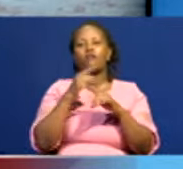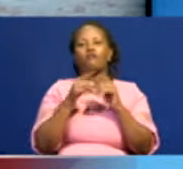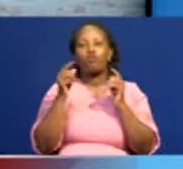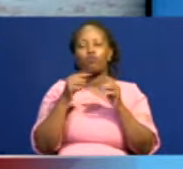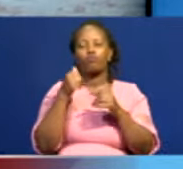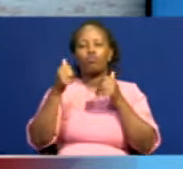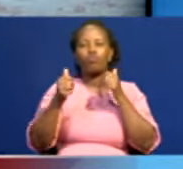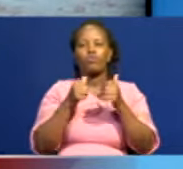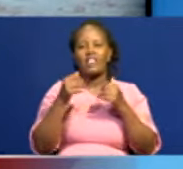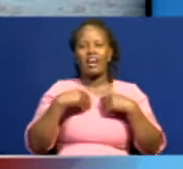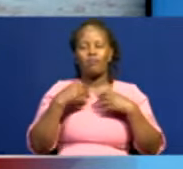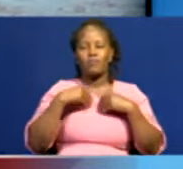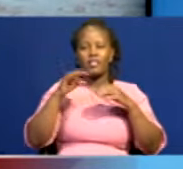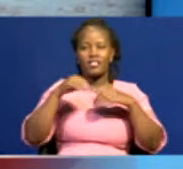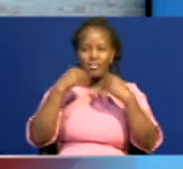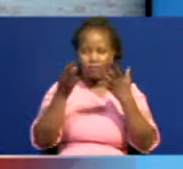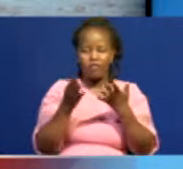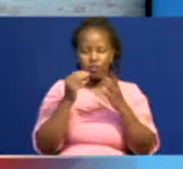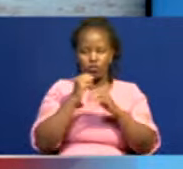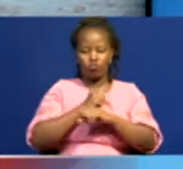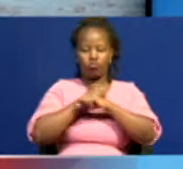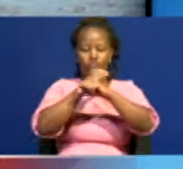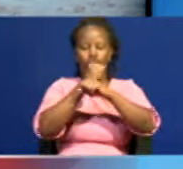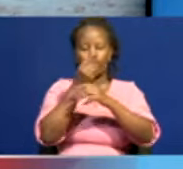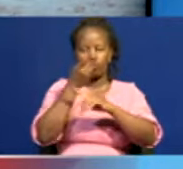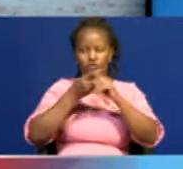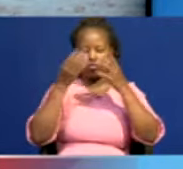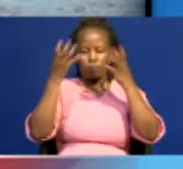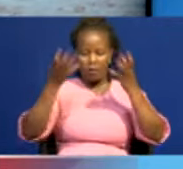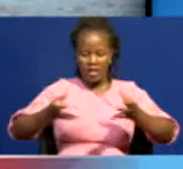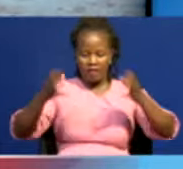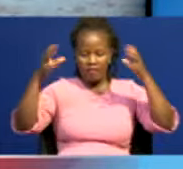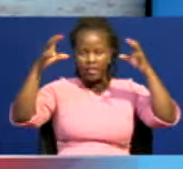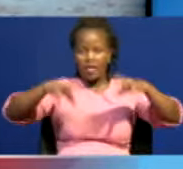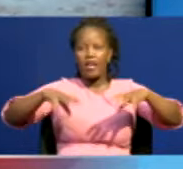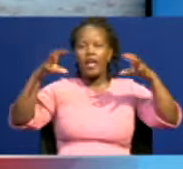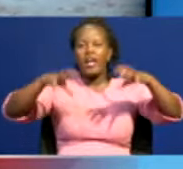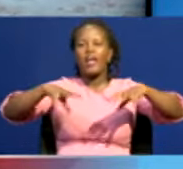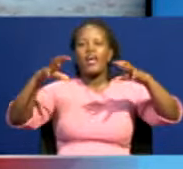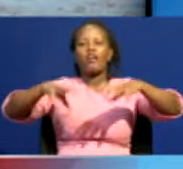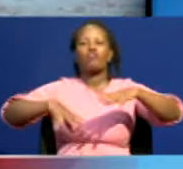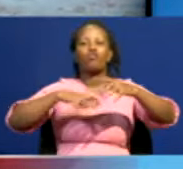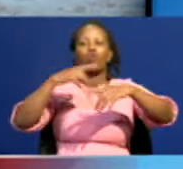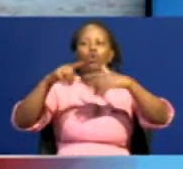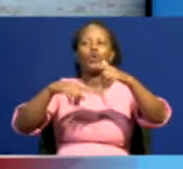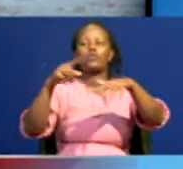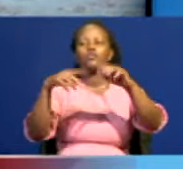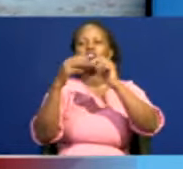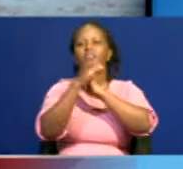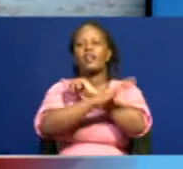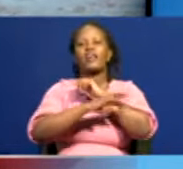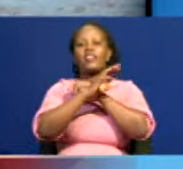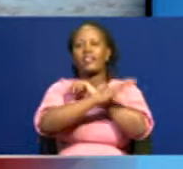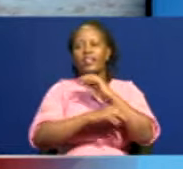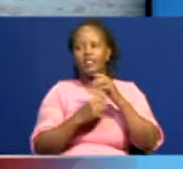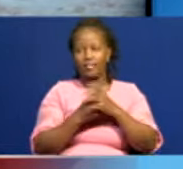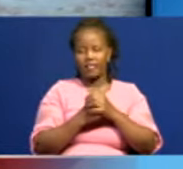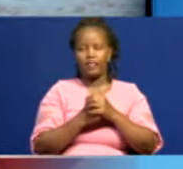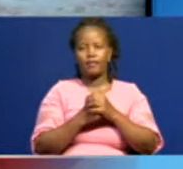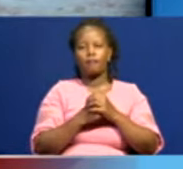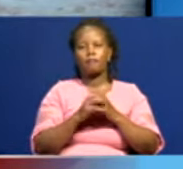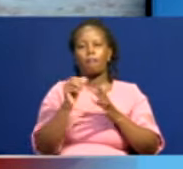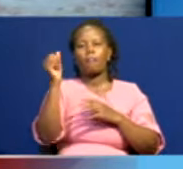feather ili kushugulikia athari za mvua ya El Nino inawendelea kushuhudi wa humo nchini. Kulingana na hatibu wa